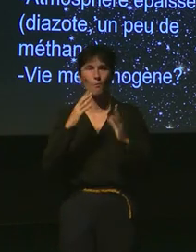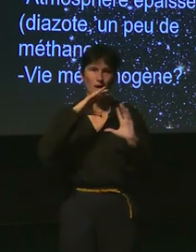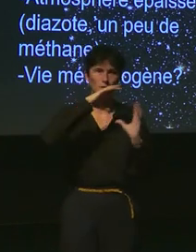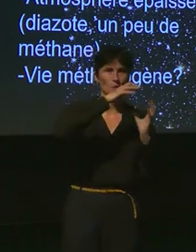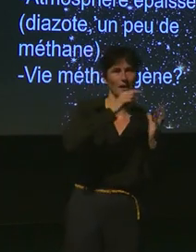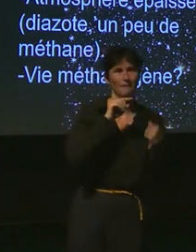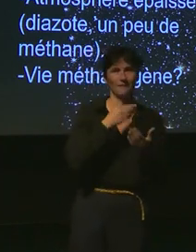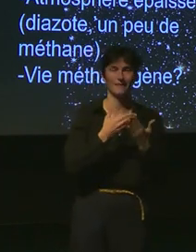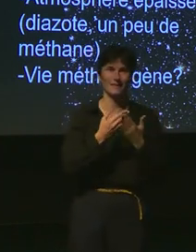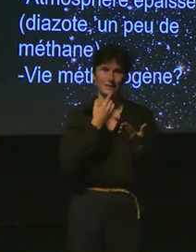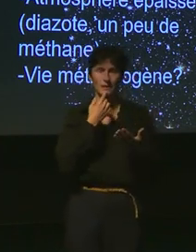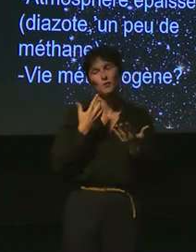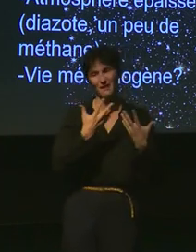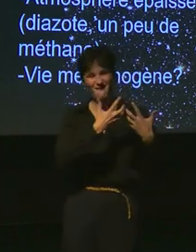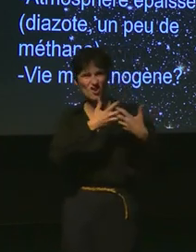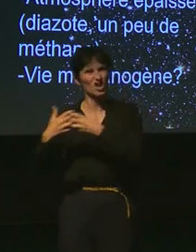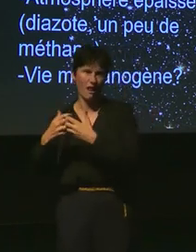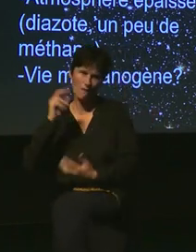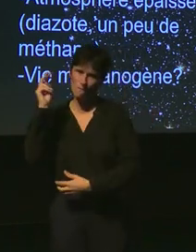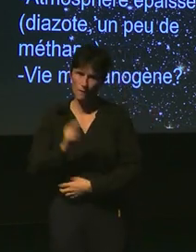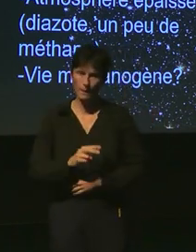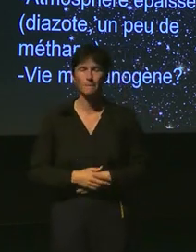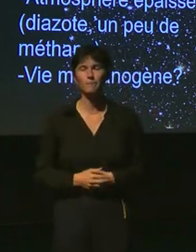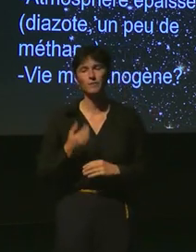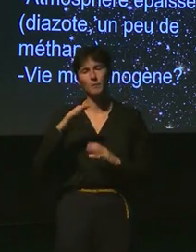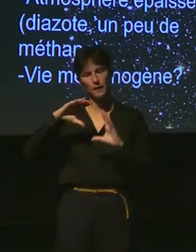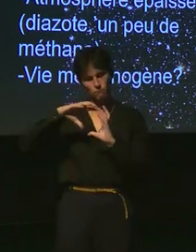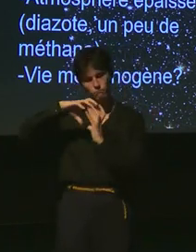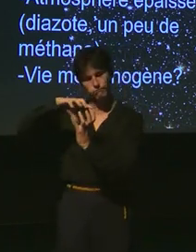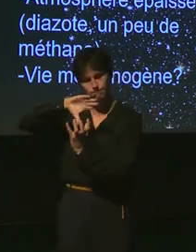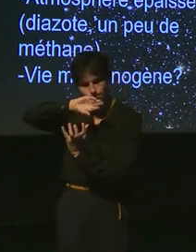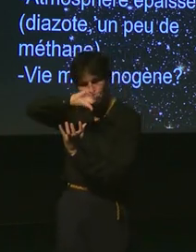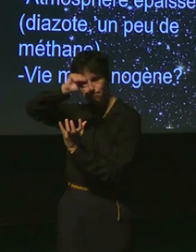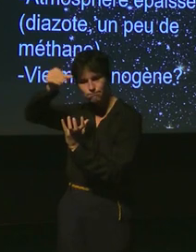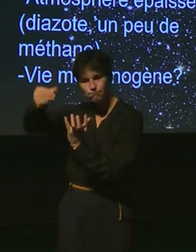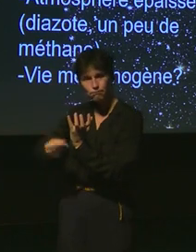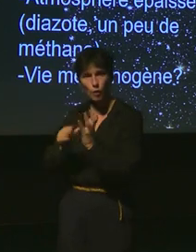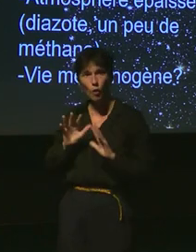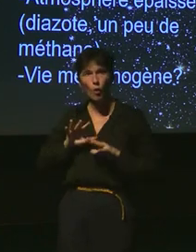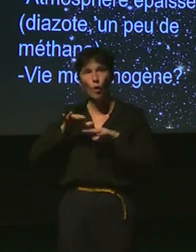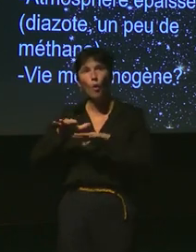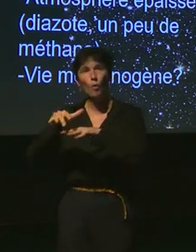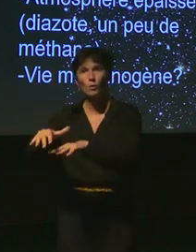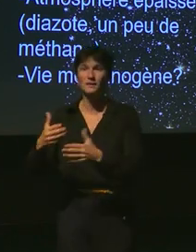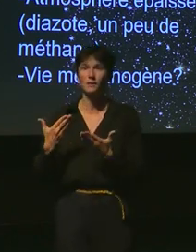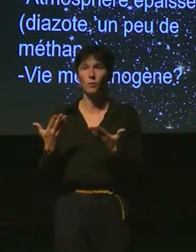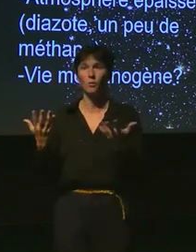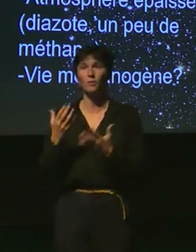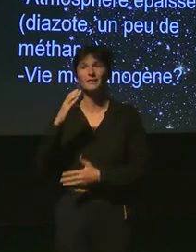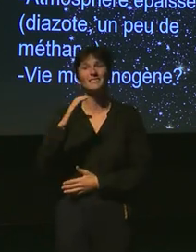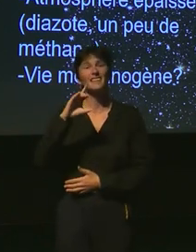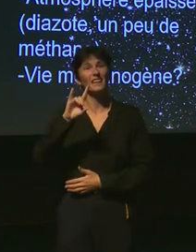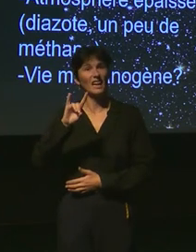espace qui est surgelé et à sa surface il y a un océan de l'État du côté du pôle nord de Titan